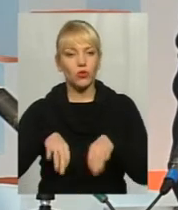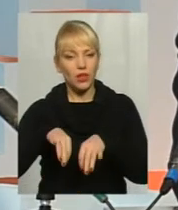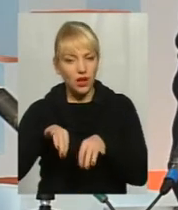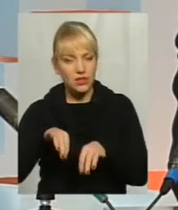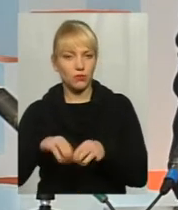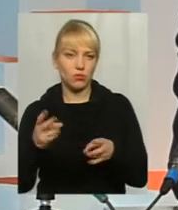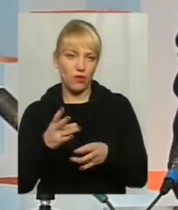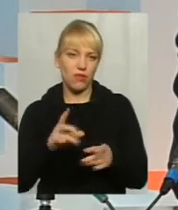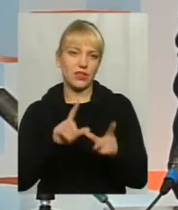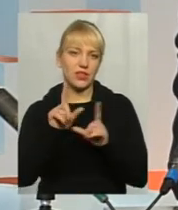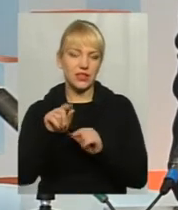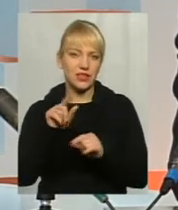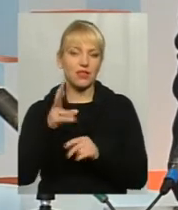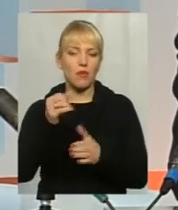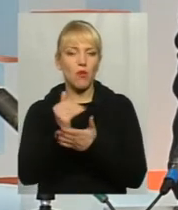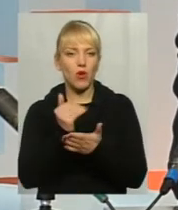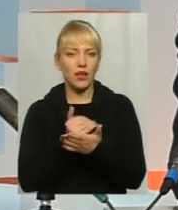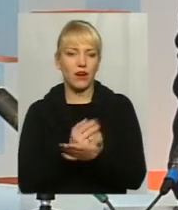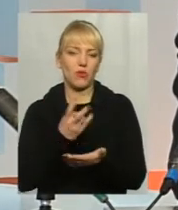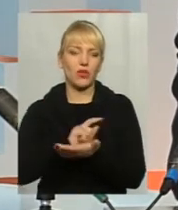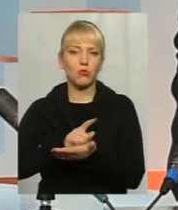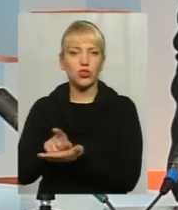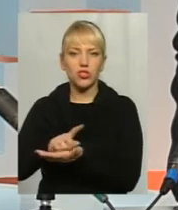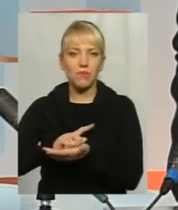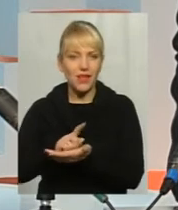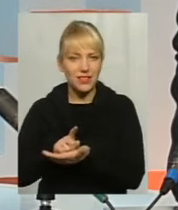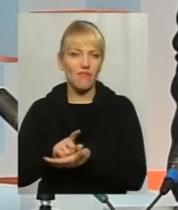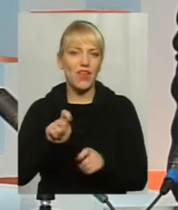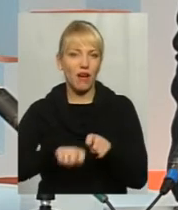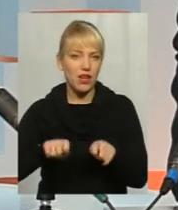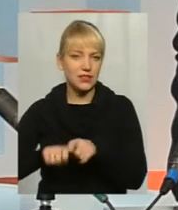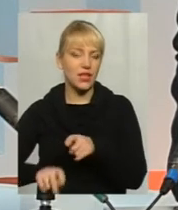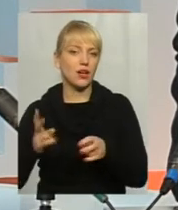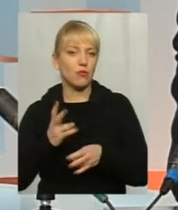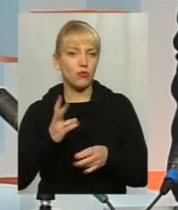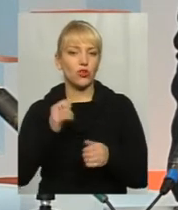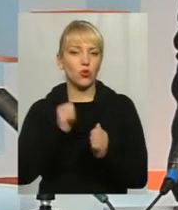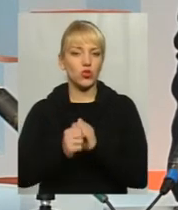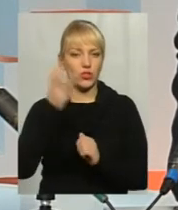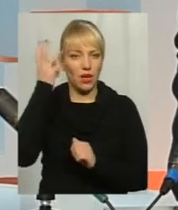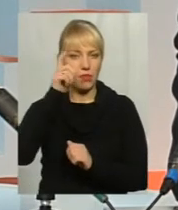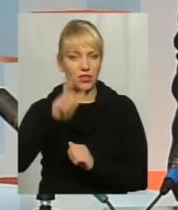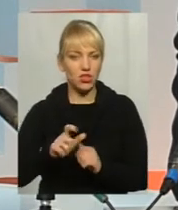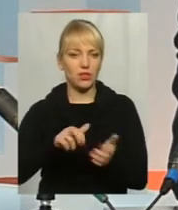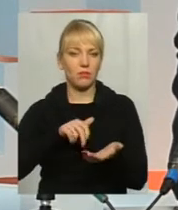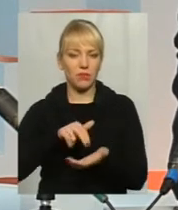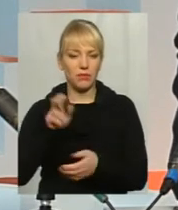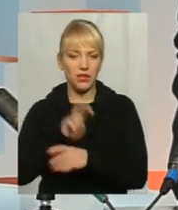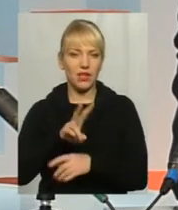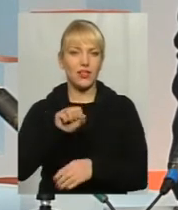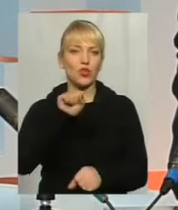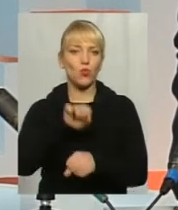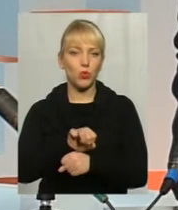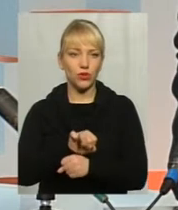їздити по графіку, має стати GPS-навігація, кожен хмельничанин має прийти на зупинку.